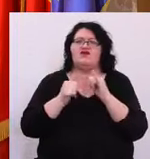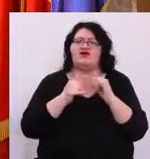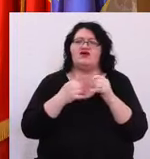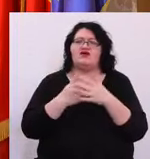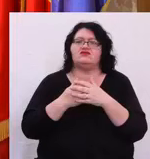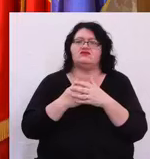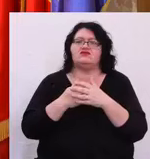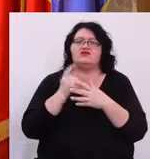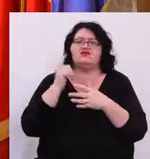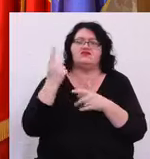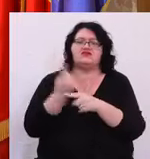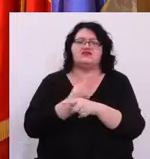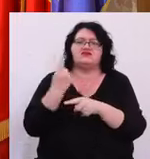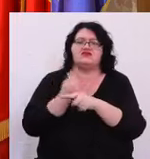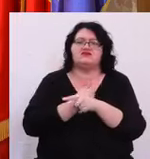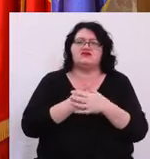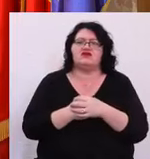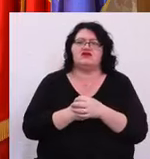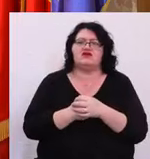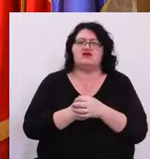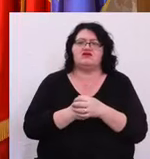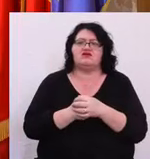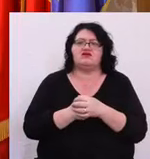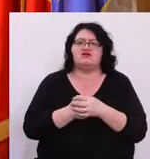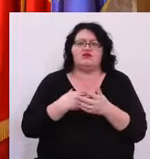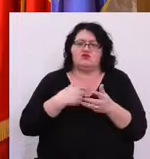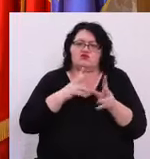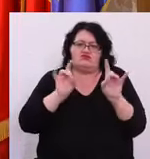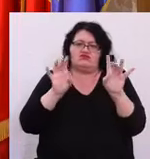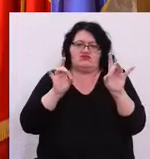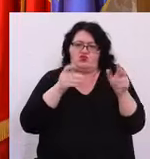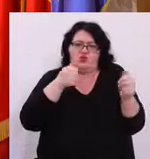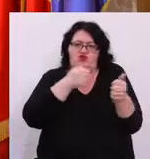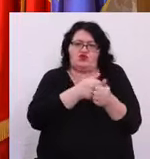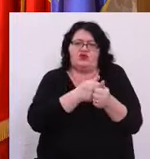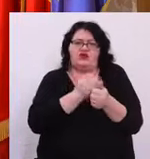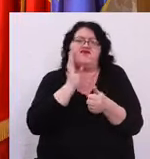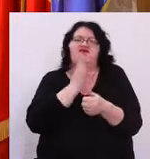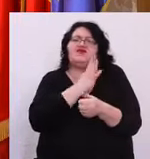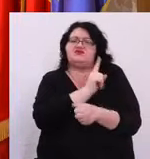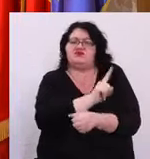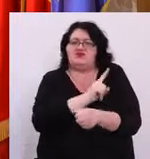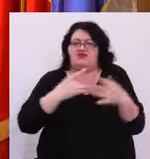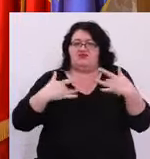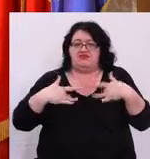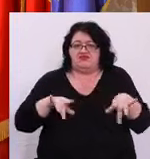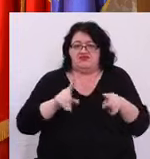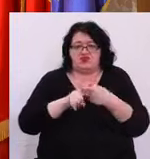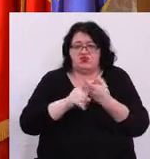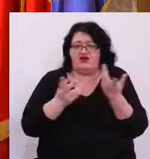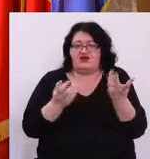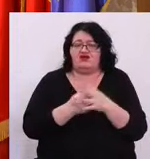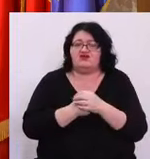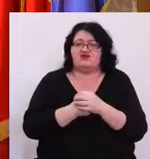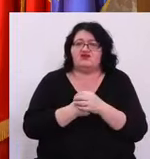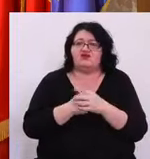lux în destinații exotice Nu am urmărit pagina lui de Facebook și nu